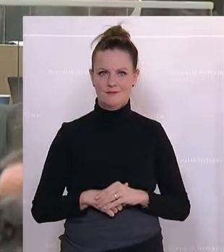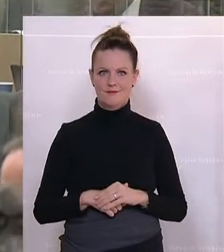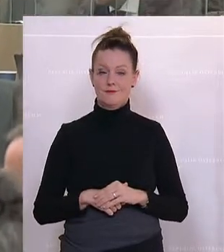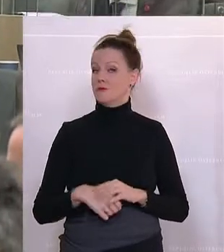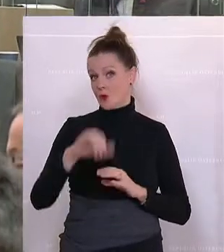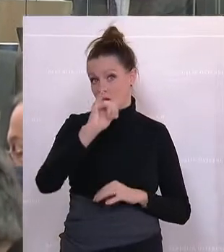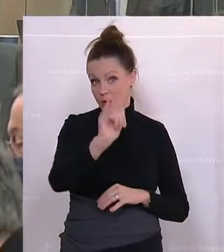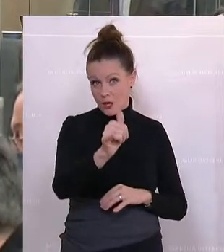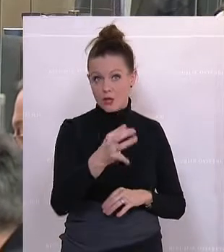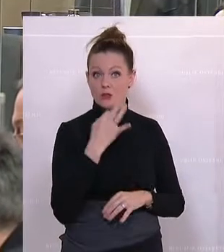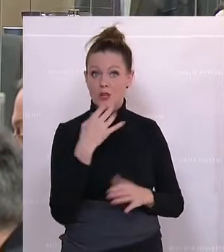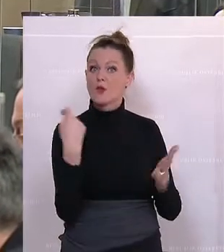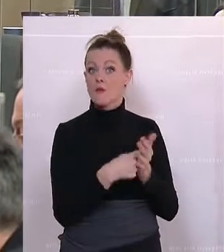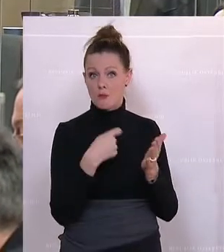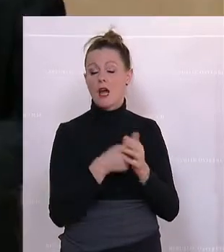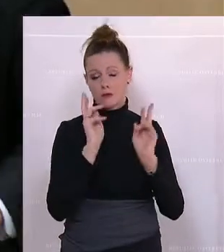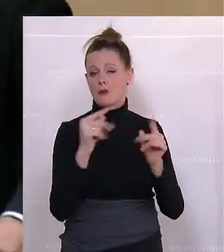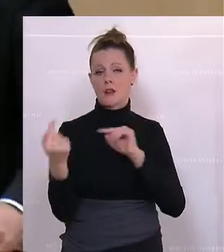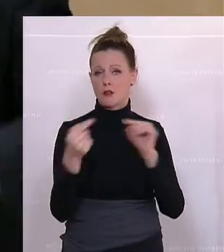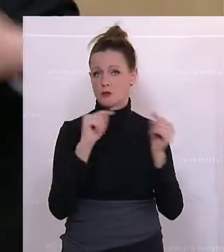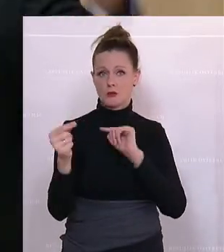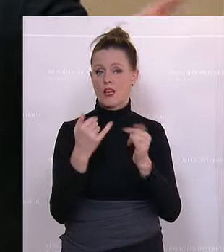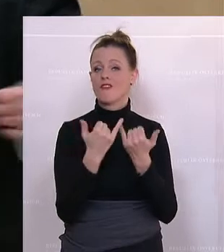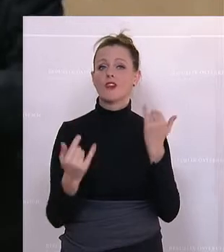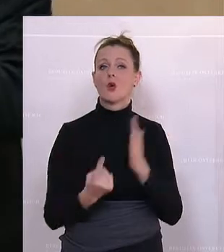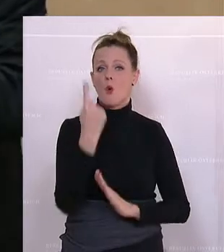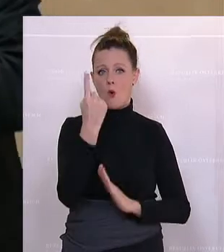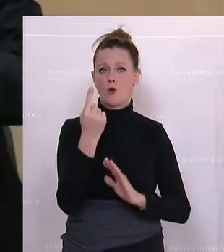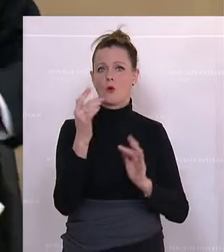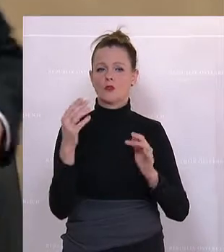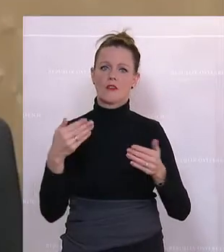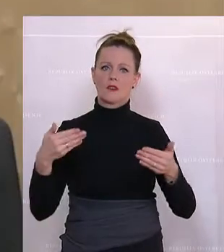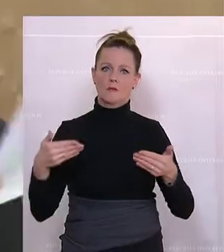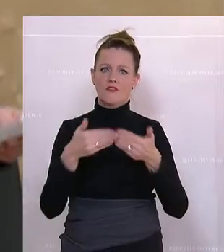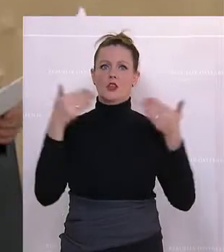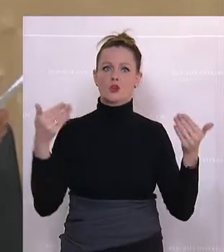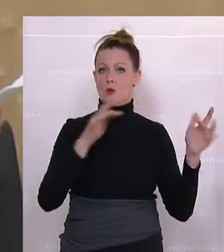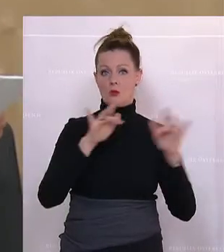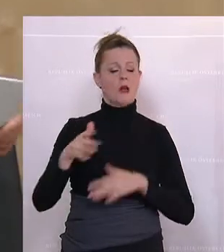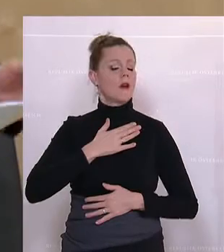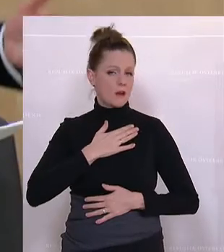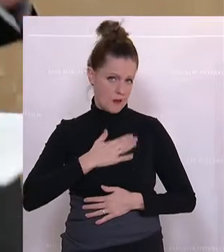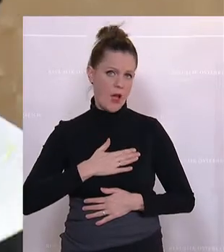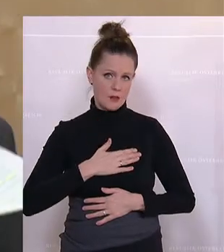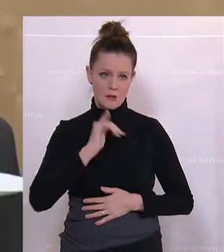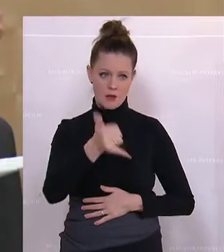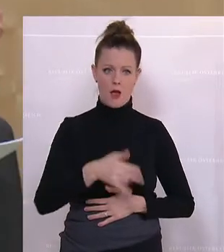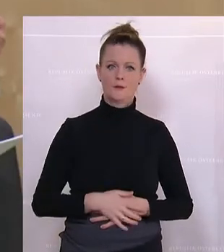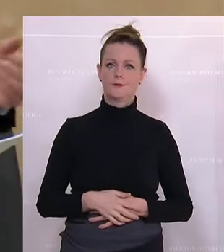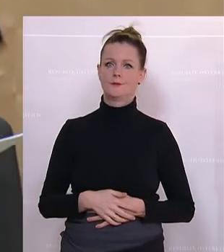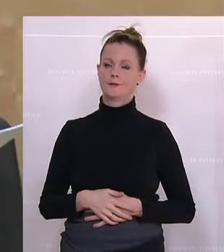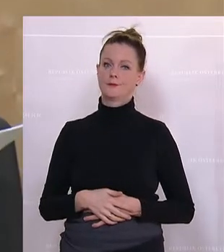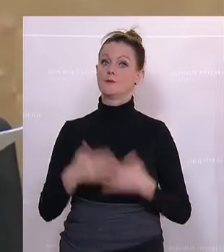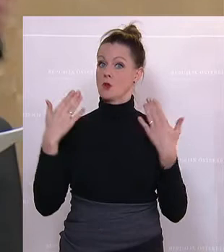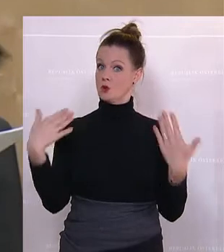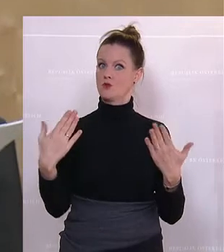Ja, und über die Höhe des Preises können wir dann gerne diskutieren, vor allem über die Widersprüche, die Sie hier herinnen aufmachen, gerne noch. Das ist es,